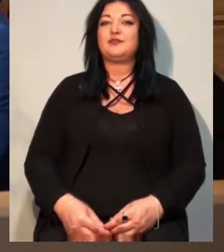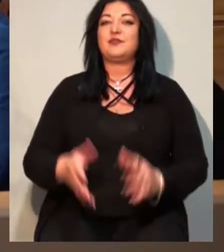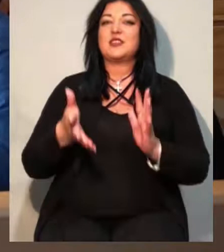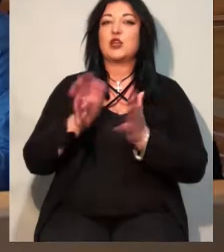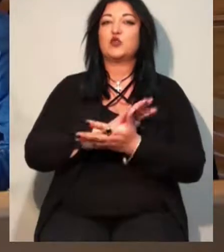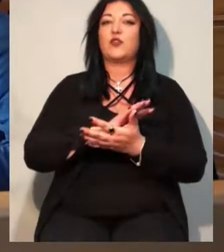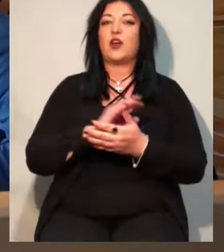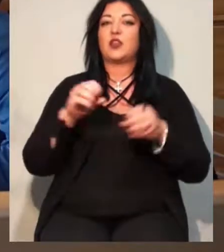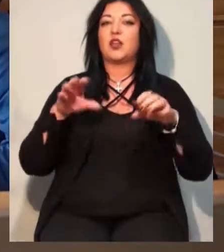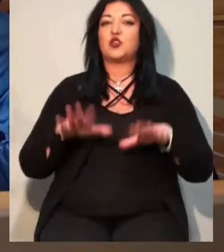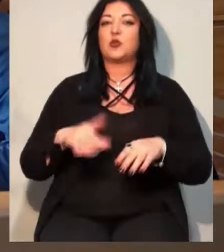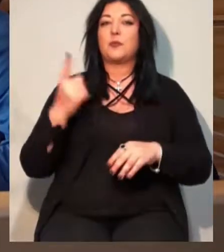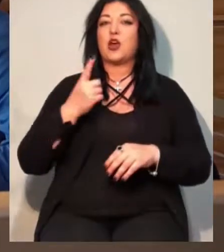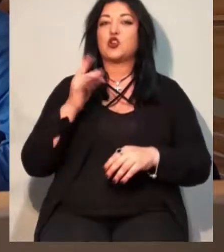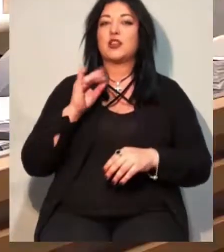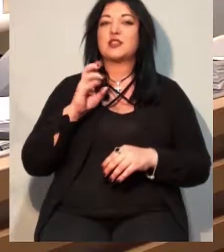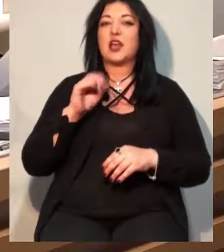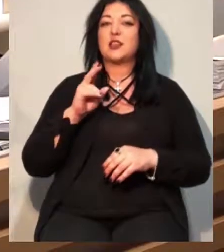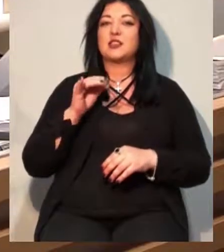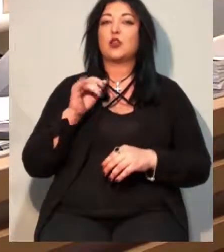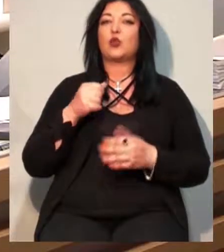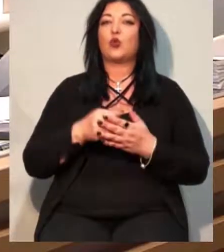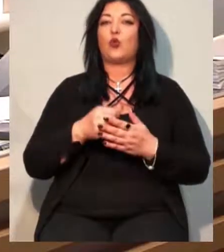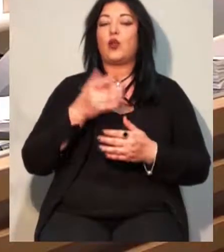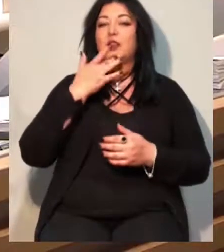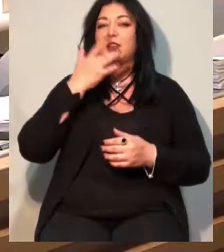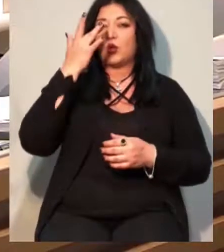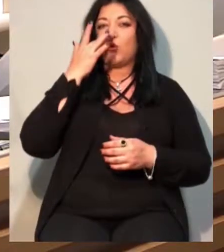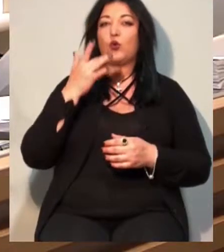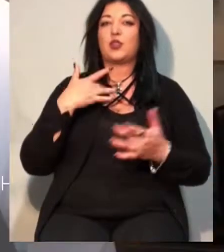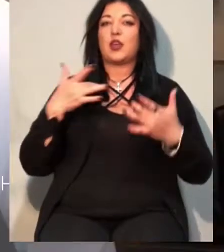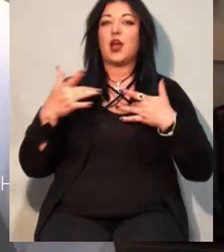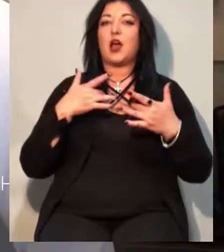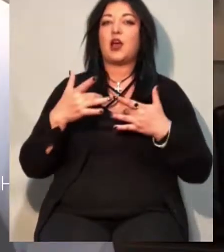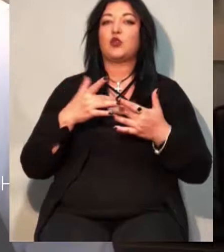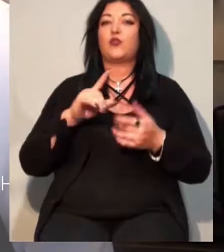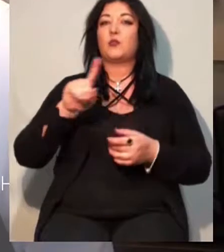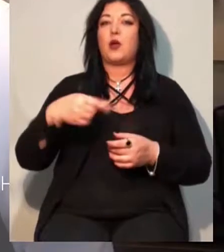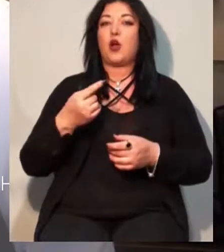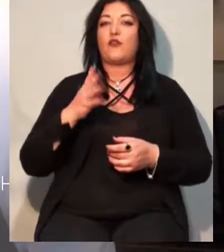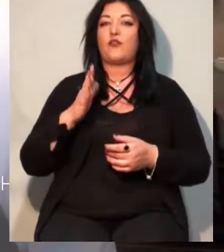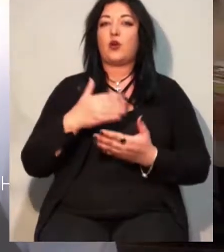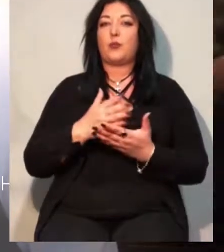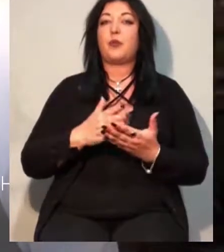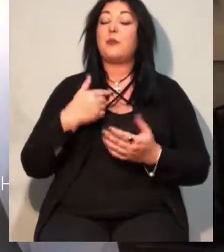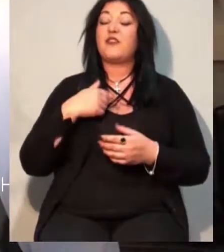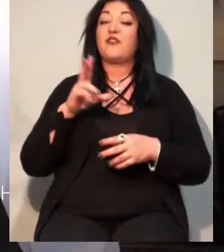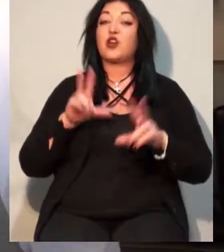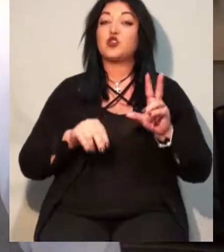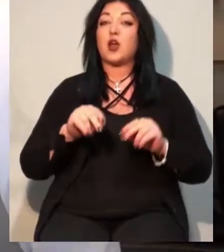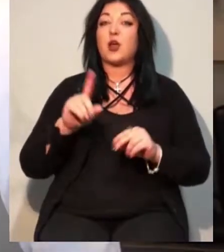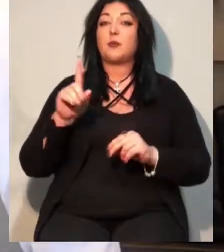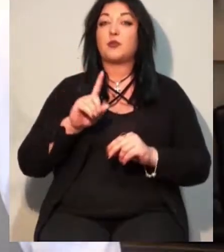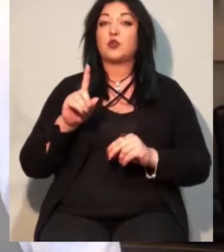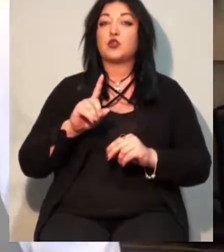першої інстанції щодо благоустрою літнього театру вимагають в апеляційному суді. Ми вважаємо, що ця